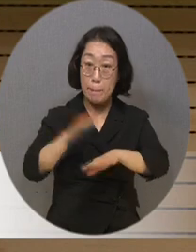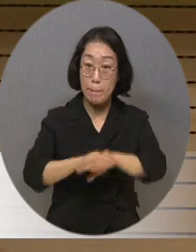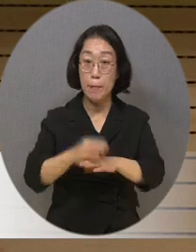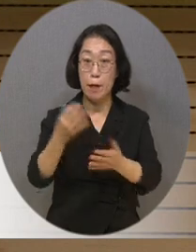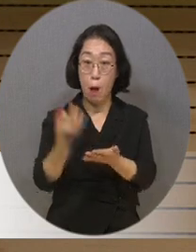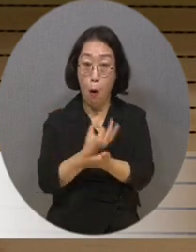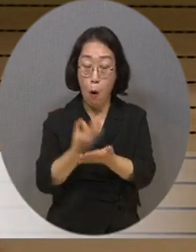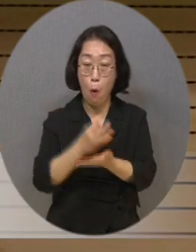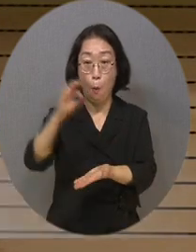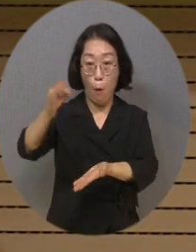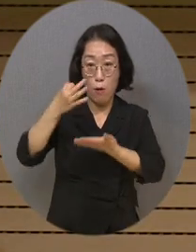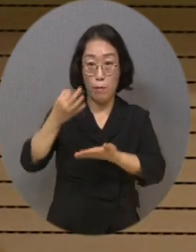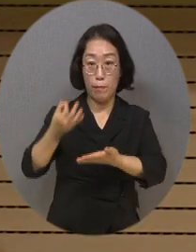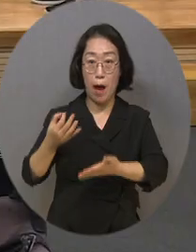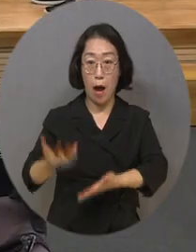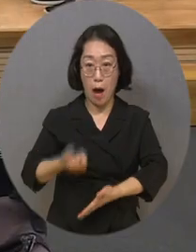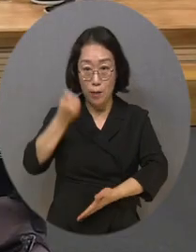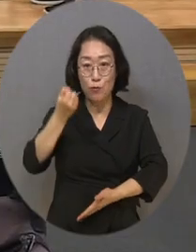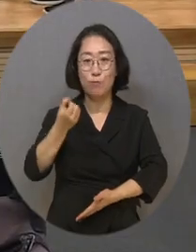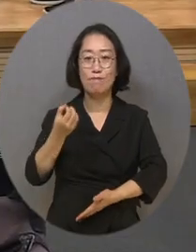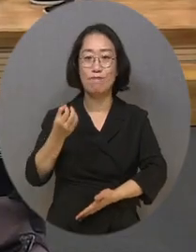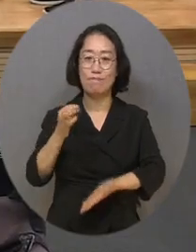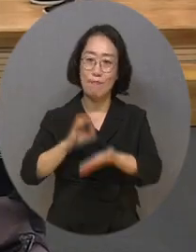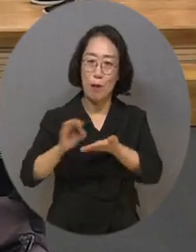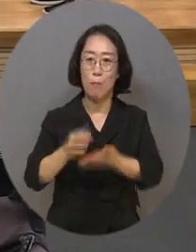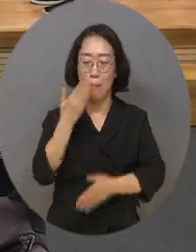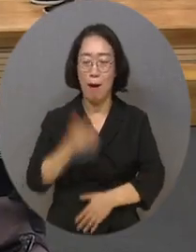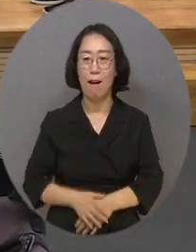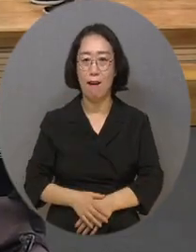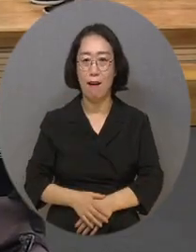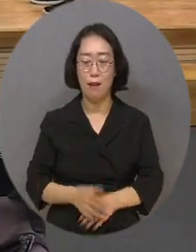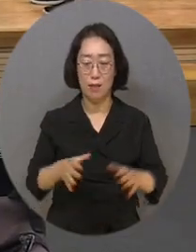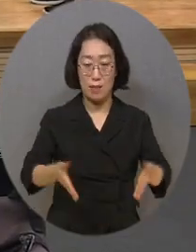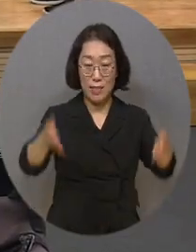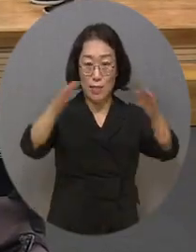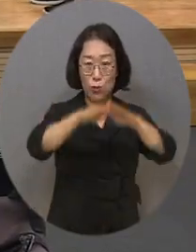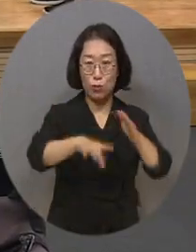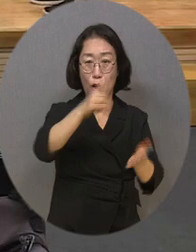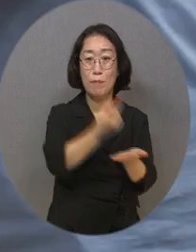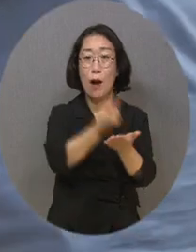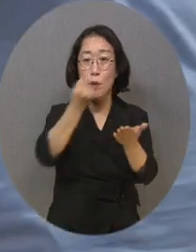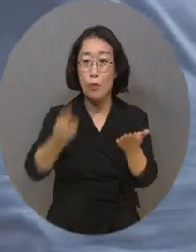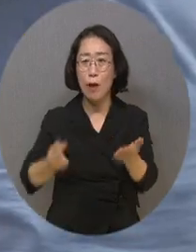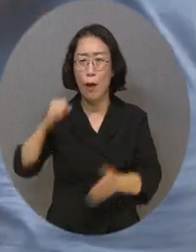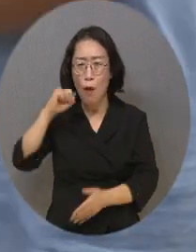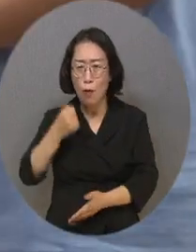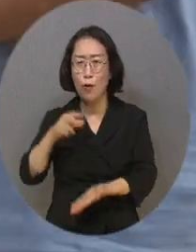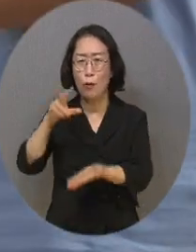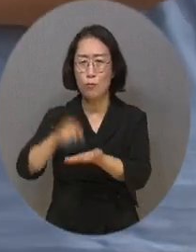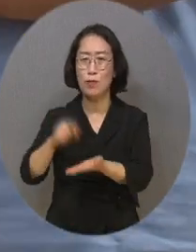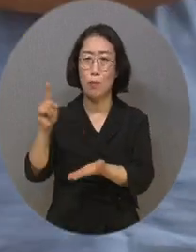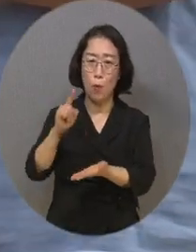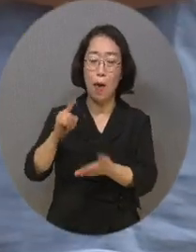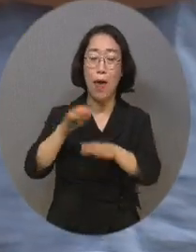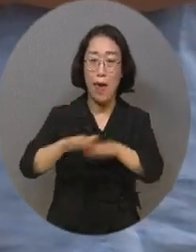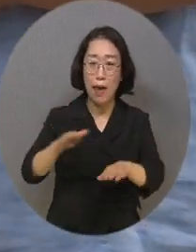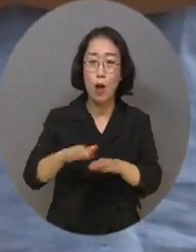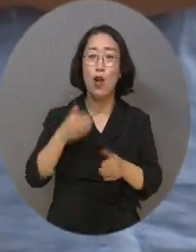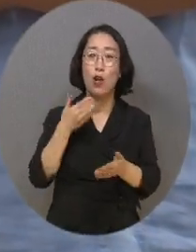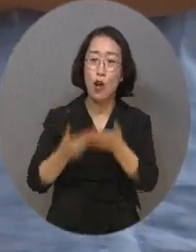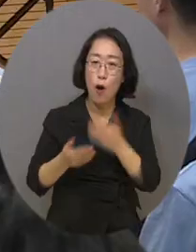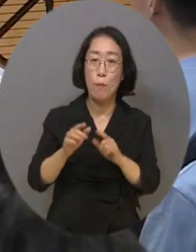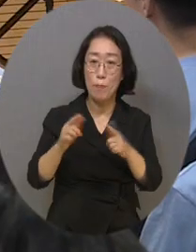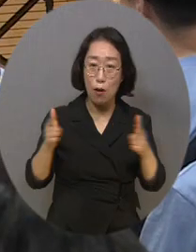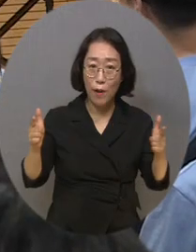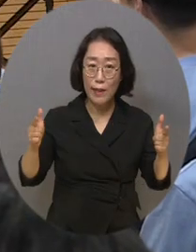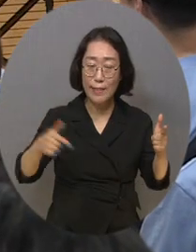관리하는 것도 좋습니다. 시설을 처음 나올 때 어려웠던 점은 무엇인지, 어떻게 문제를 해결해 나갔는지